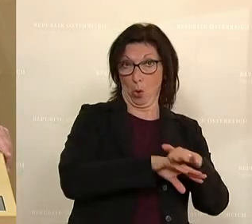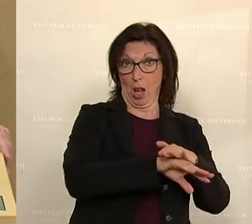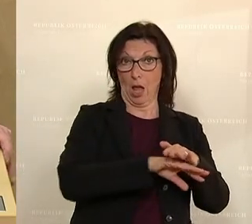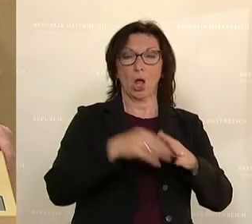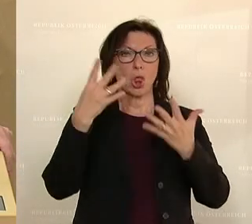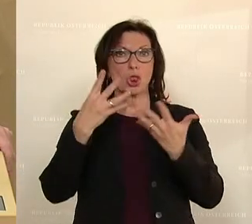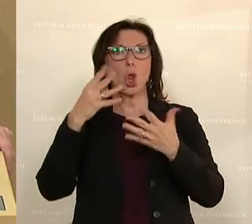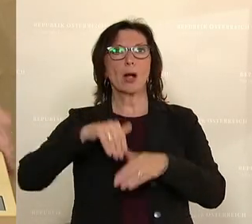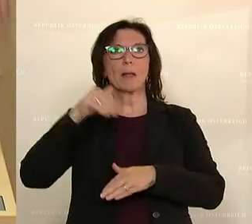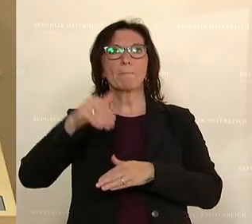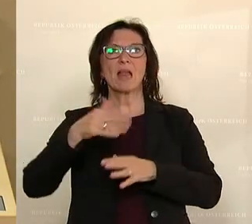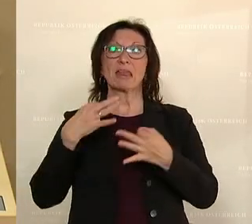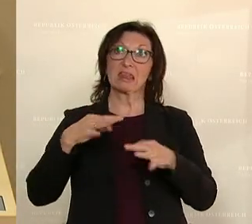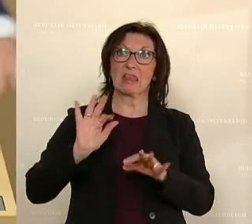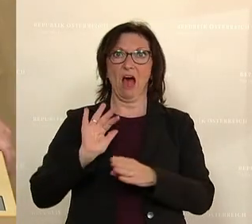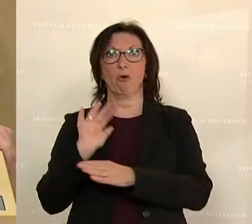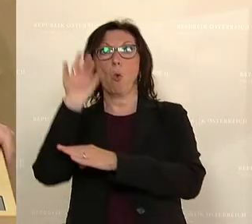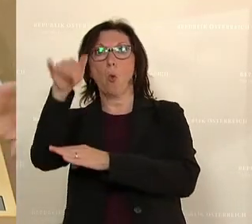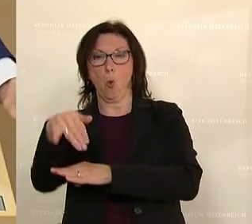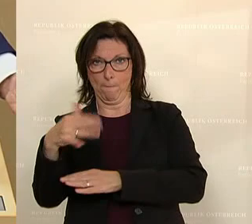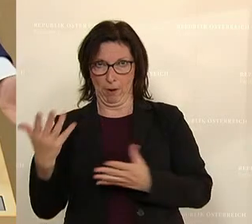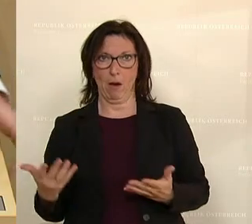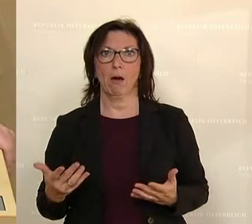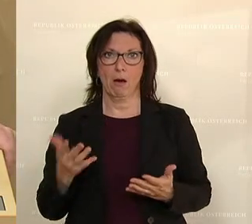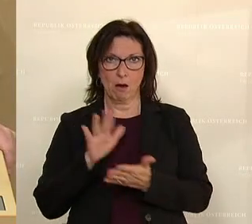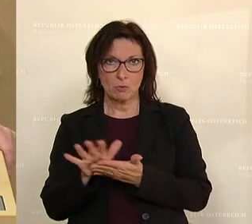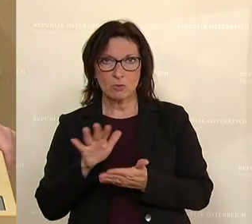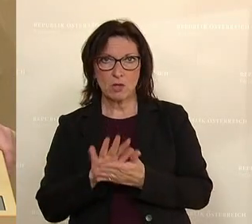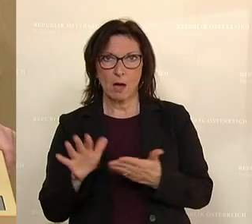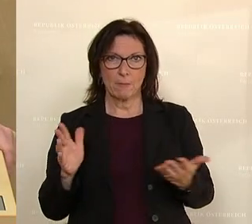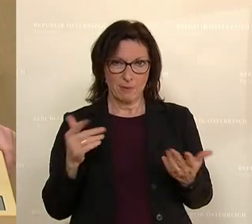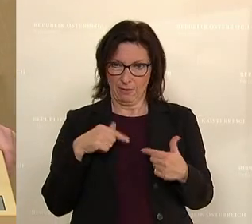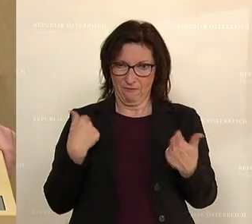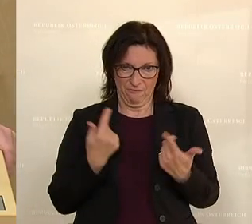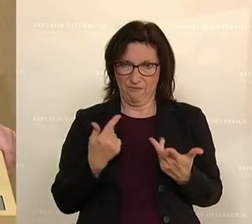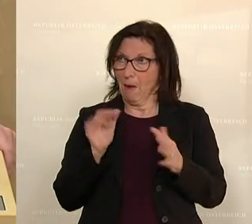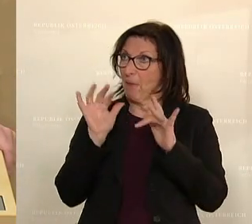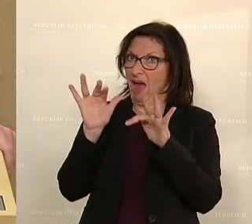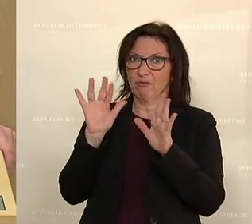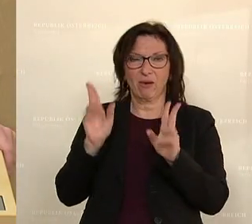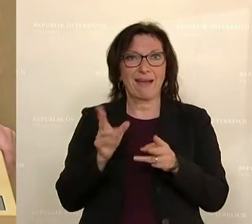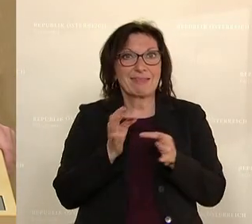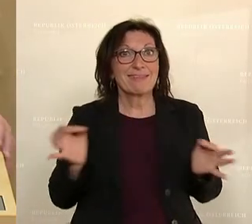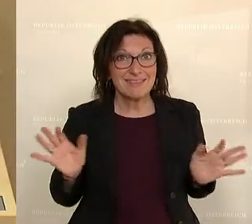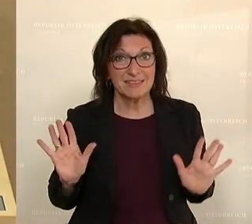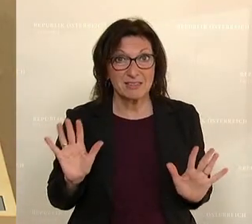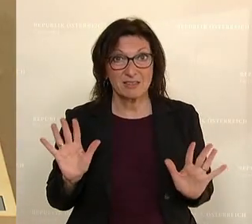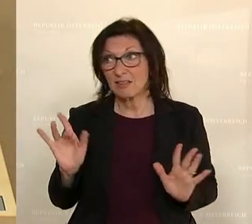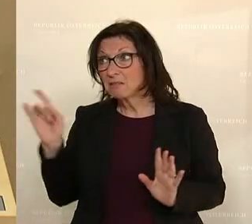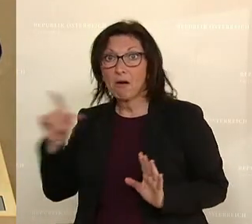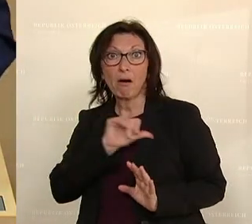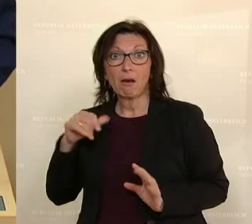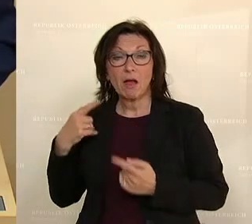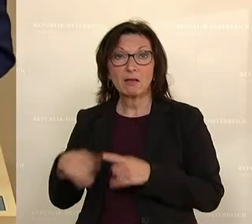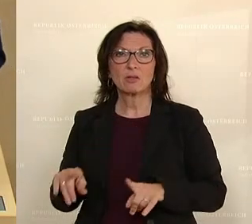Überschreitungsermächtigungen für die Minister, wo wir überhaupt keinen Zugang haben. Also da stellt sich mir schon grundsätzlich die Frage, inwieweit